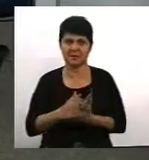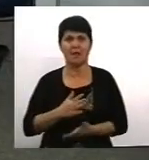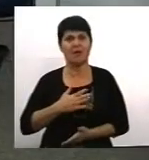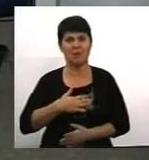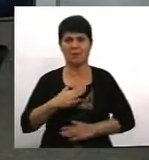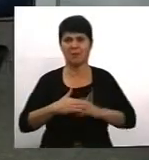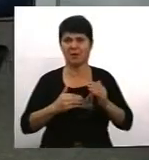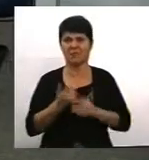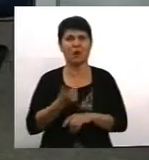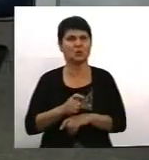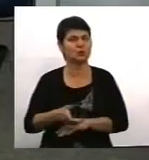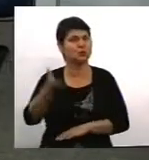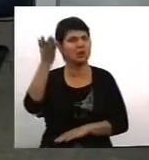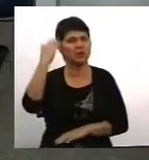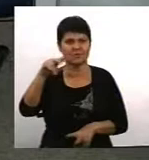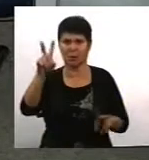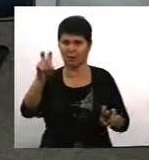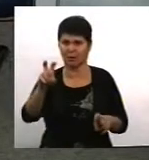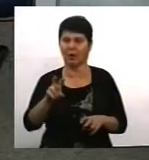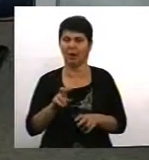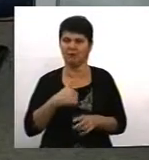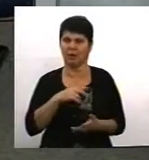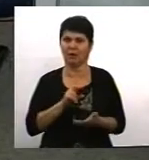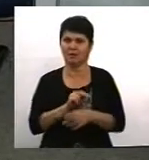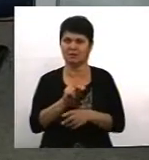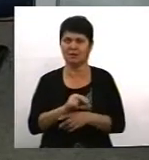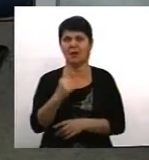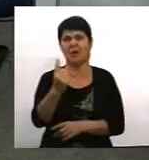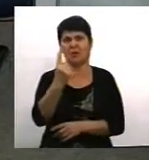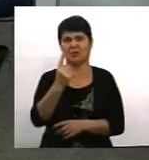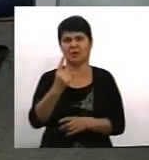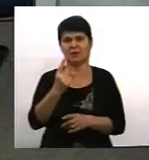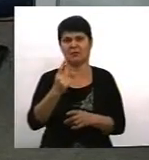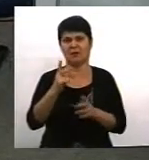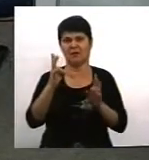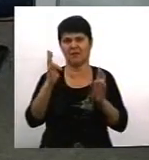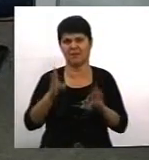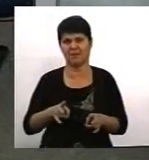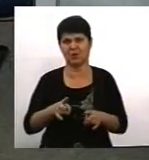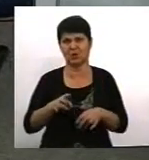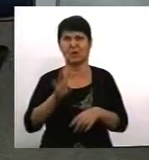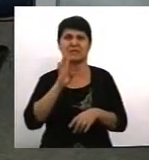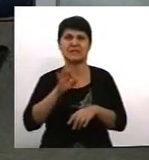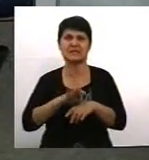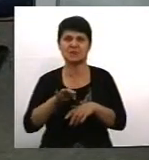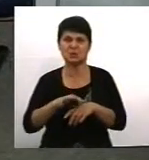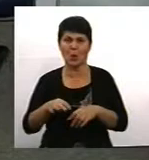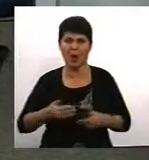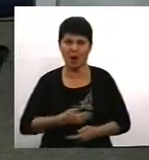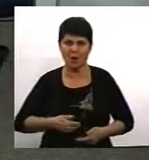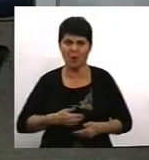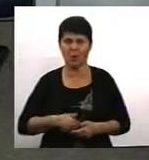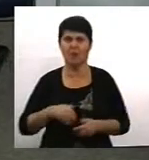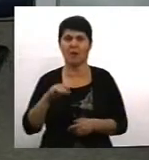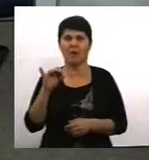давно займаюся цією темою, я знаю про один випадок сексуального насильства щодо чоловіків і один випадок фізичного насильства щодо чоловіків,